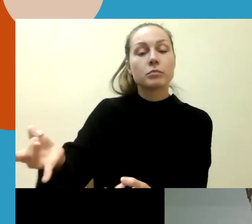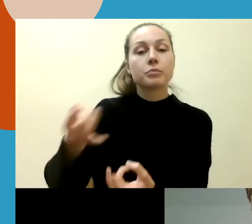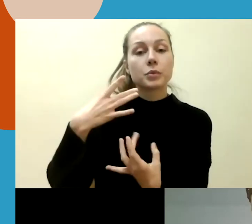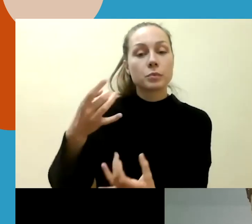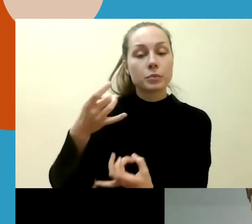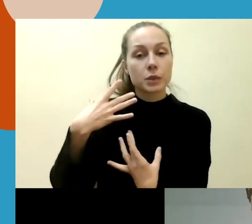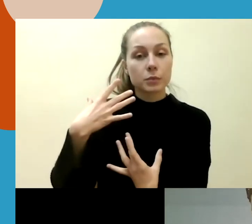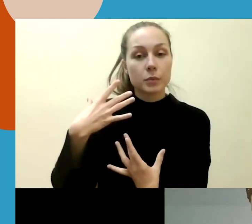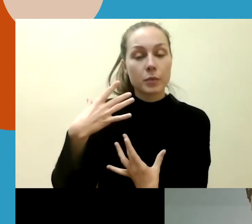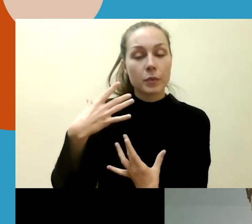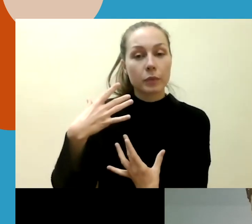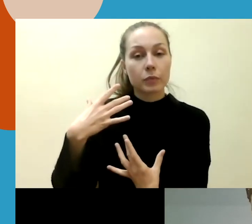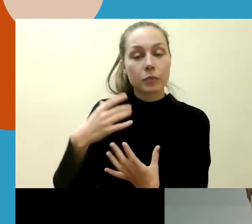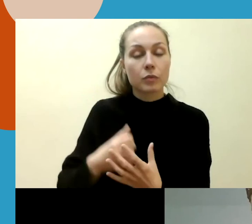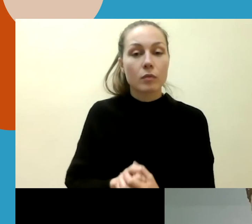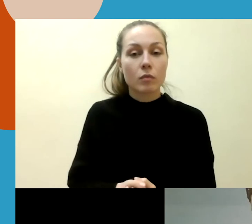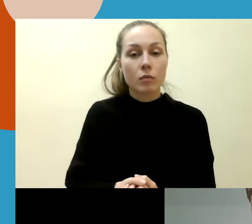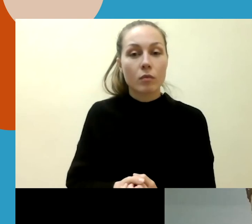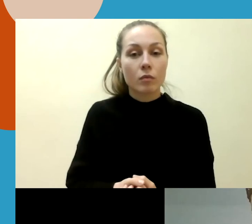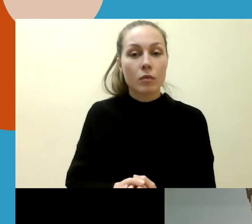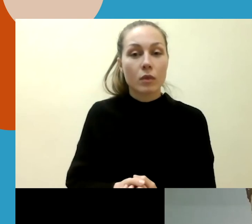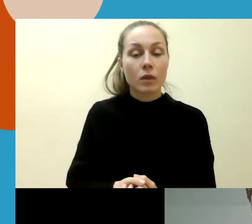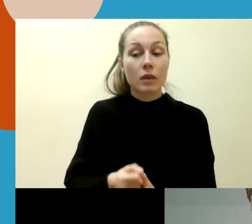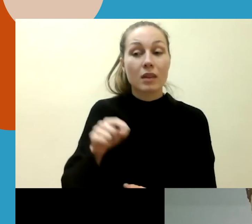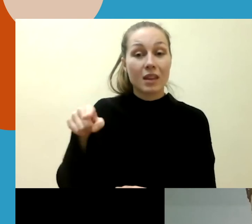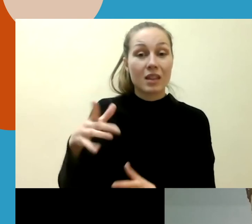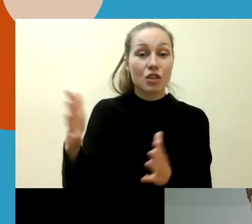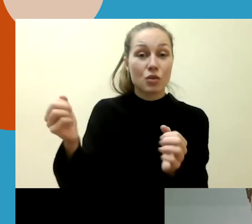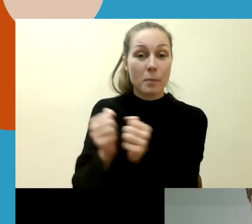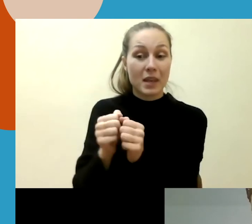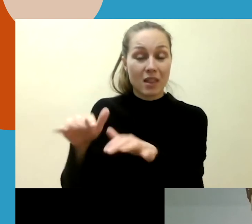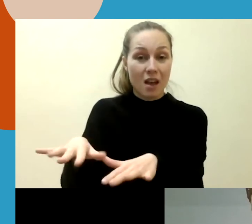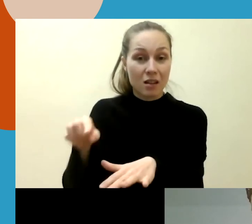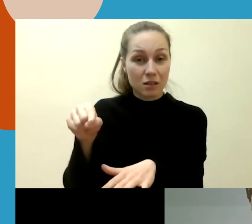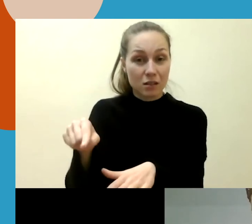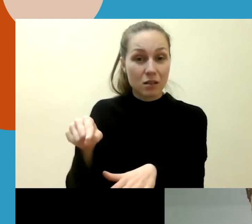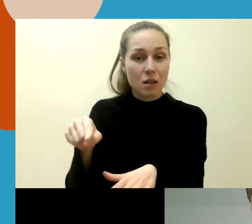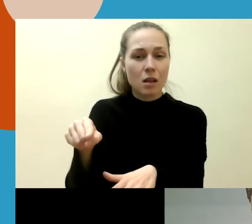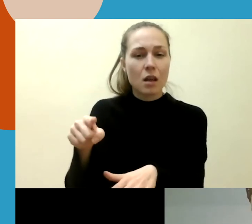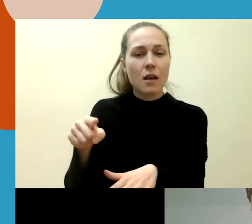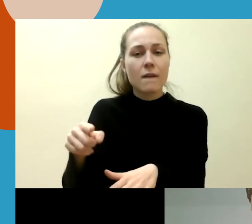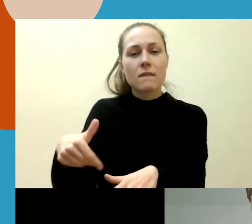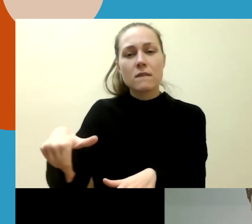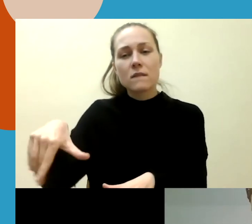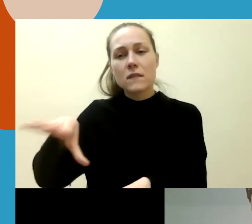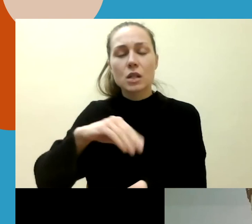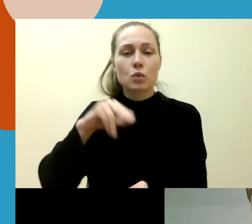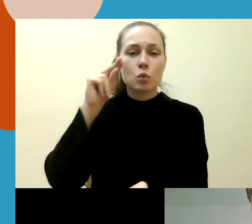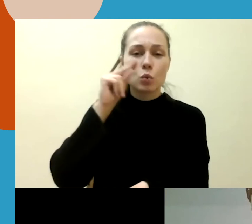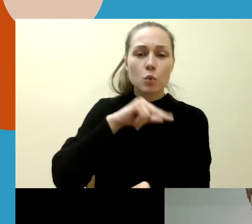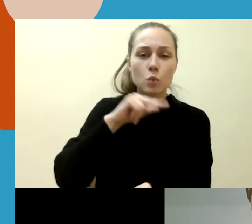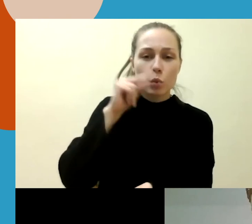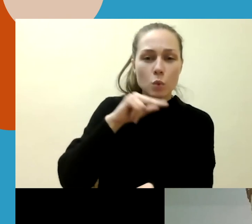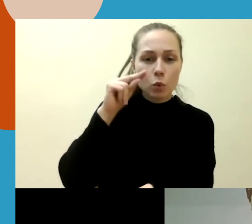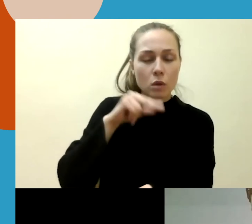visų pirma pas juos Didžiojo Britanijoje yra visi nuskaltimai apikruos